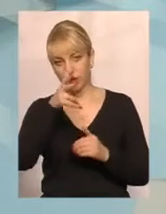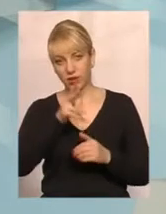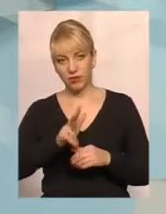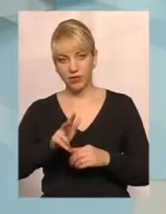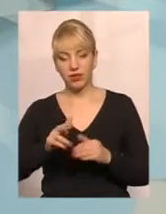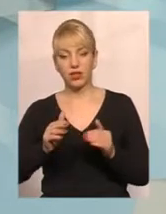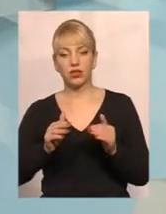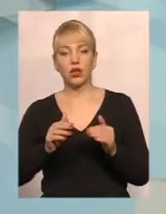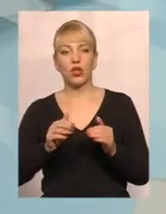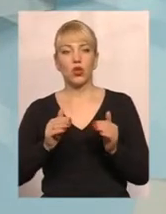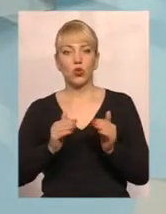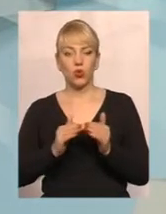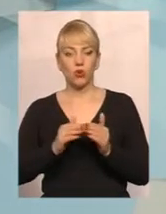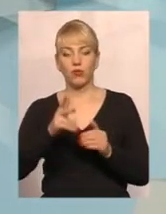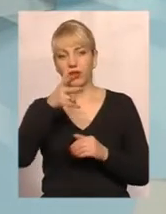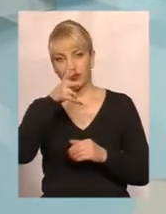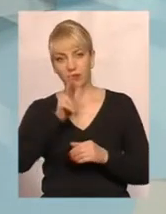зимові канікули,